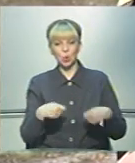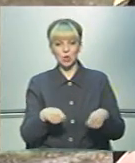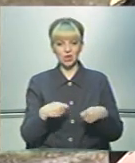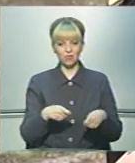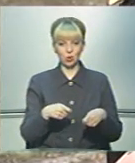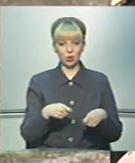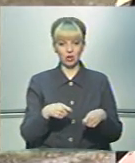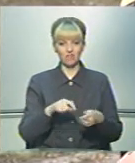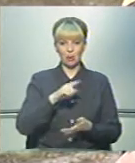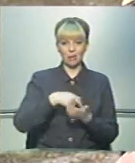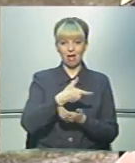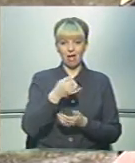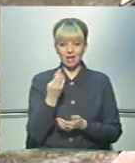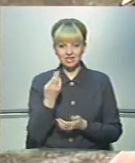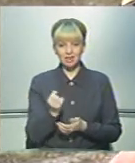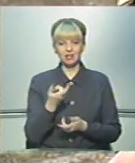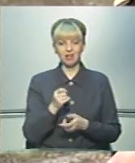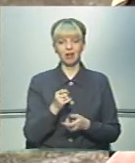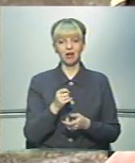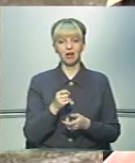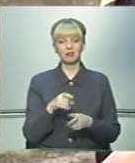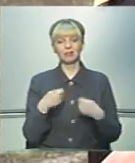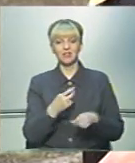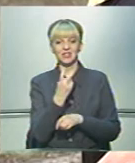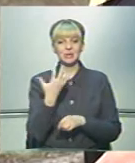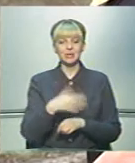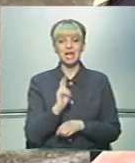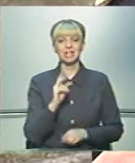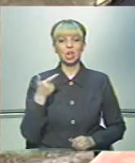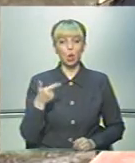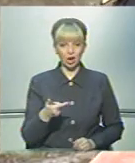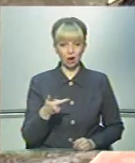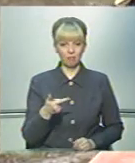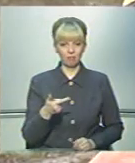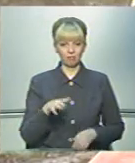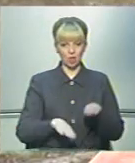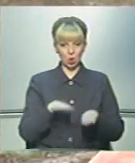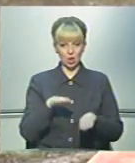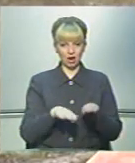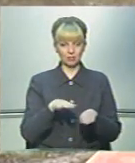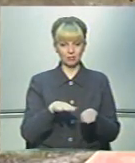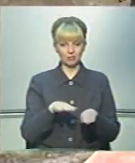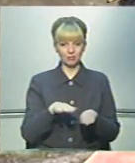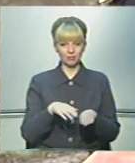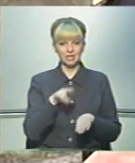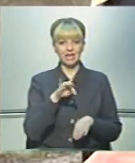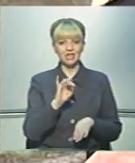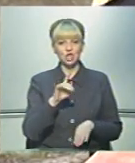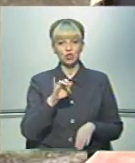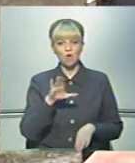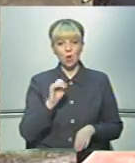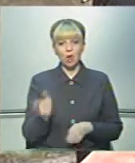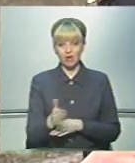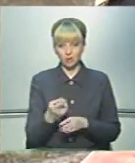в місто Герця, де реалізовував 250 кілограм дністрової риби,